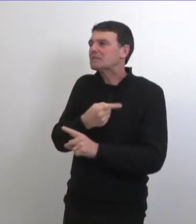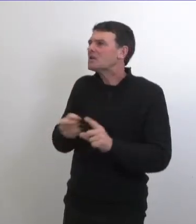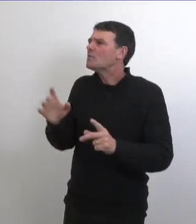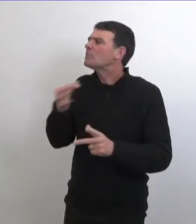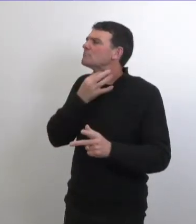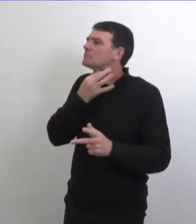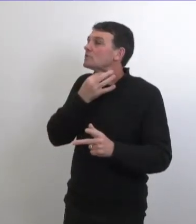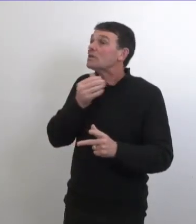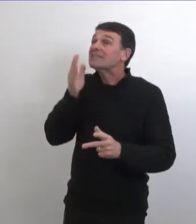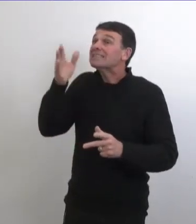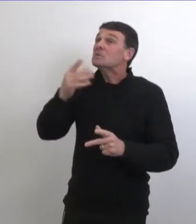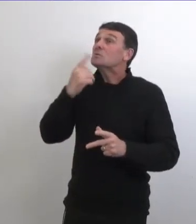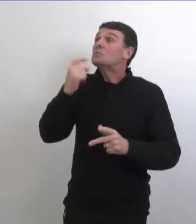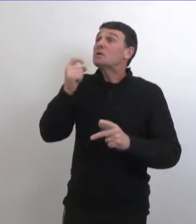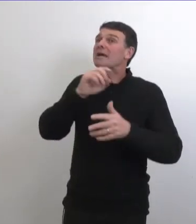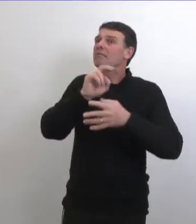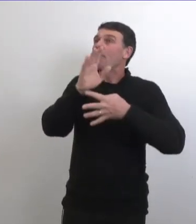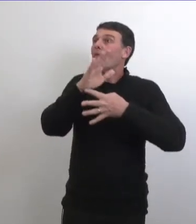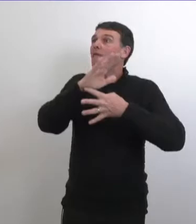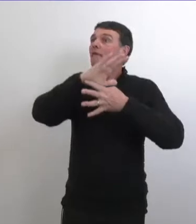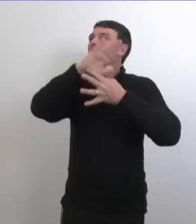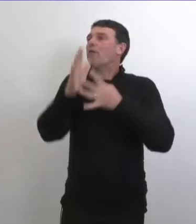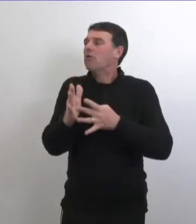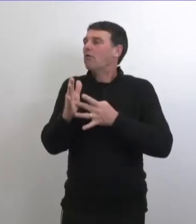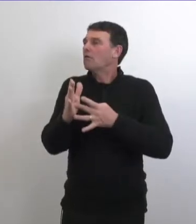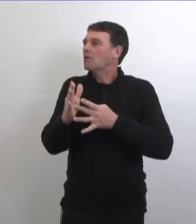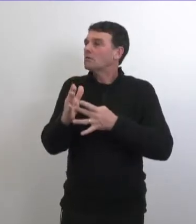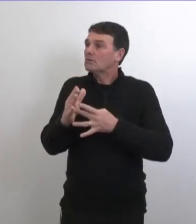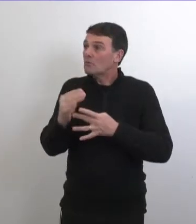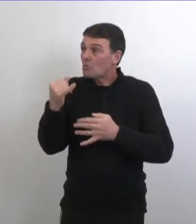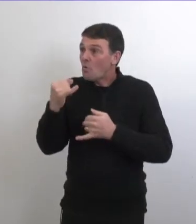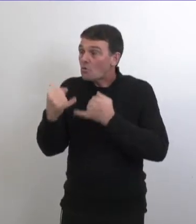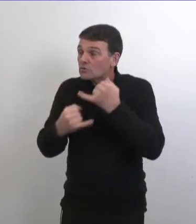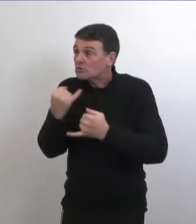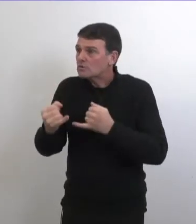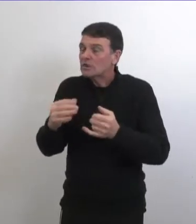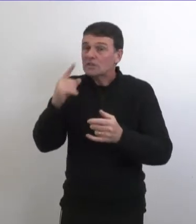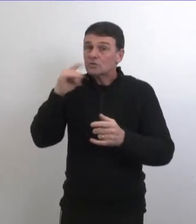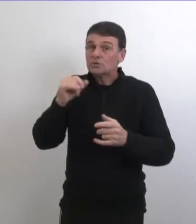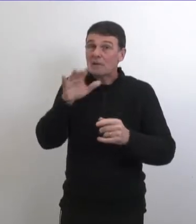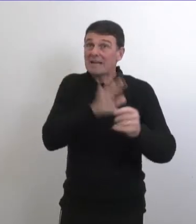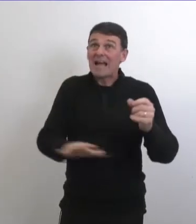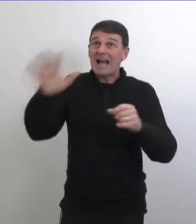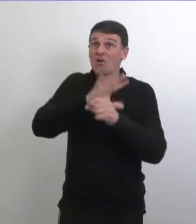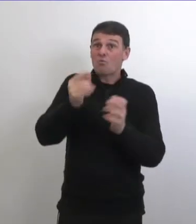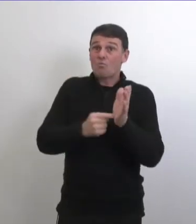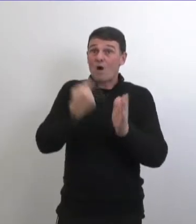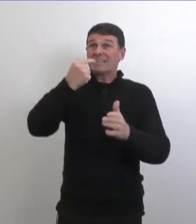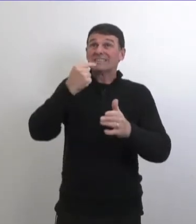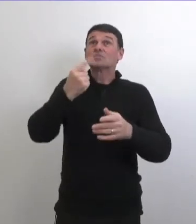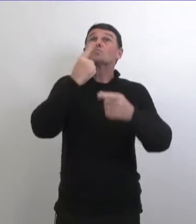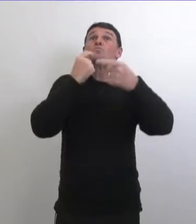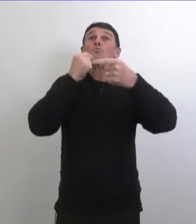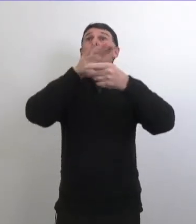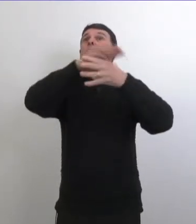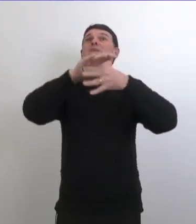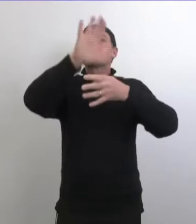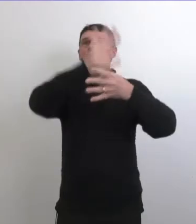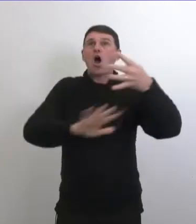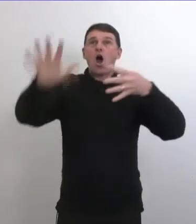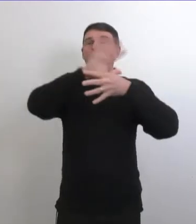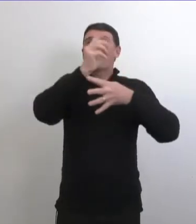vu qu'on a des restrictions